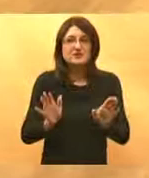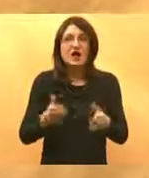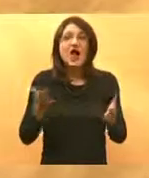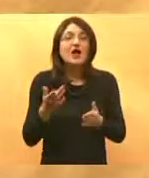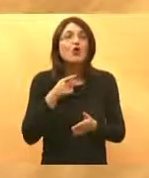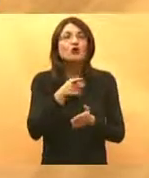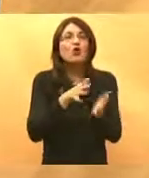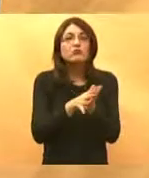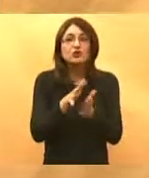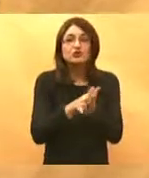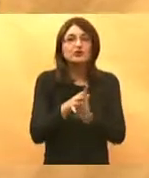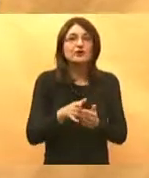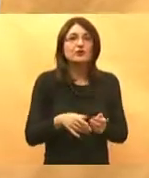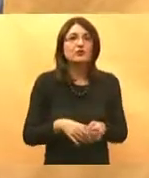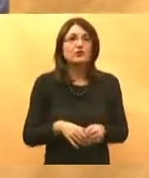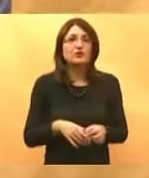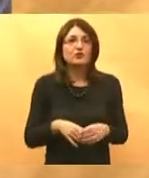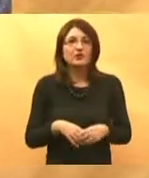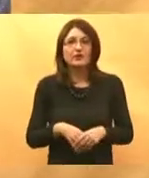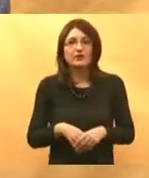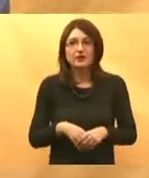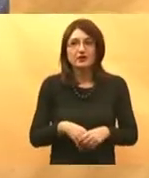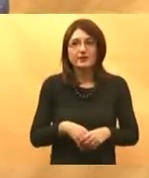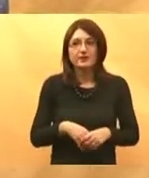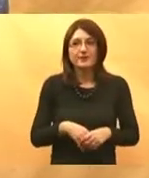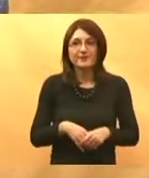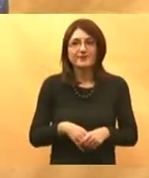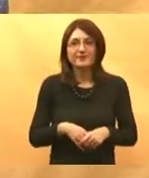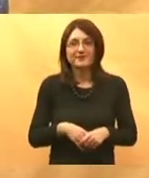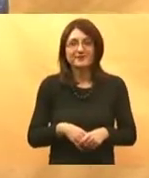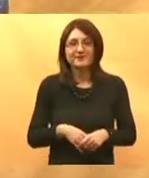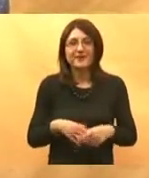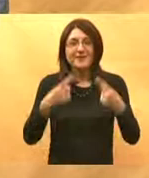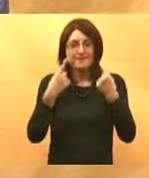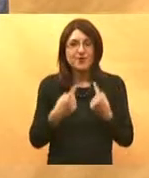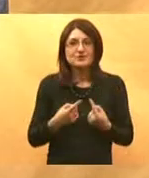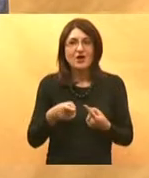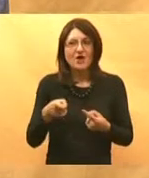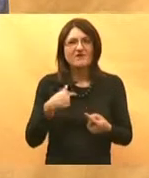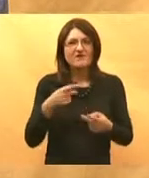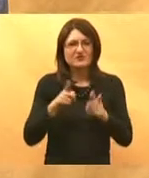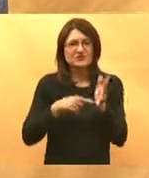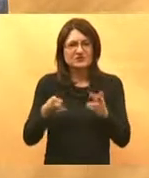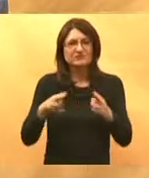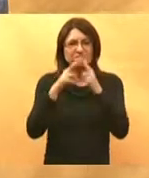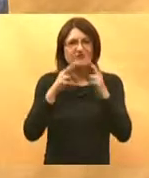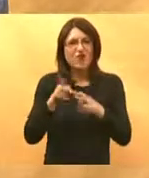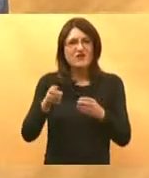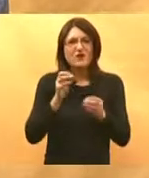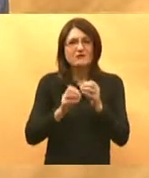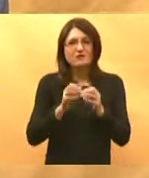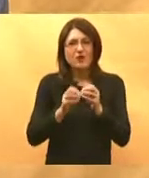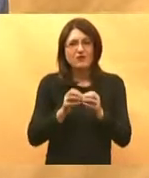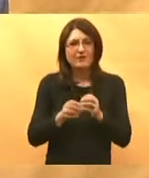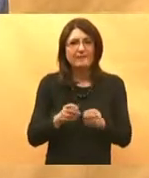refundirati evo zadnju rečenicu oni mi kažu dvije minute postoji često se susrećem s ovim problemom koji mislim da pacijentima ću sad